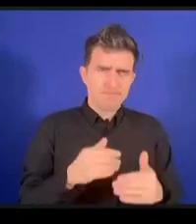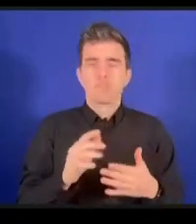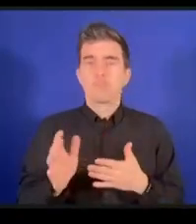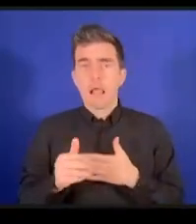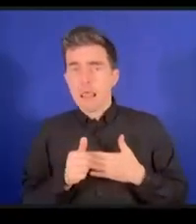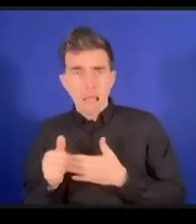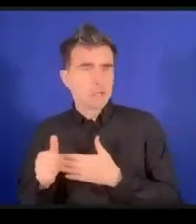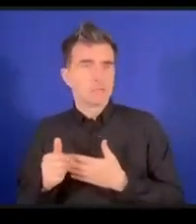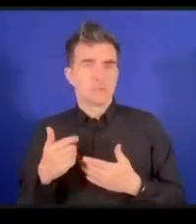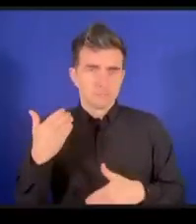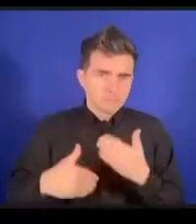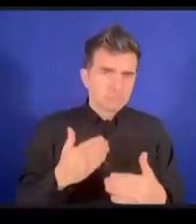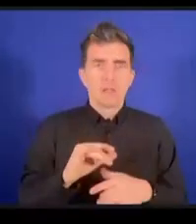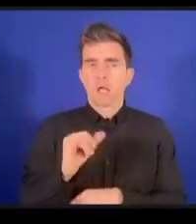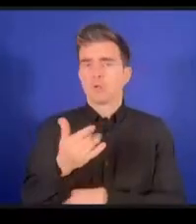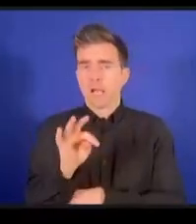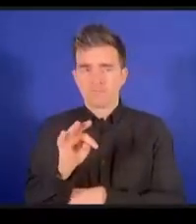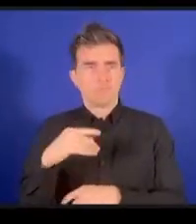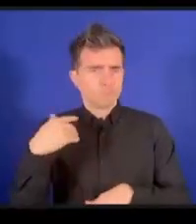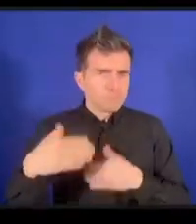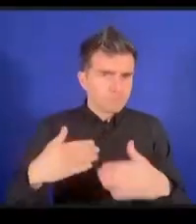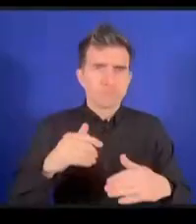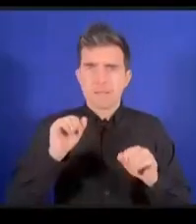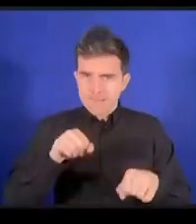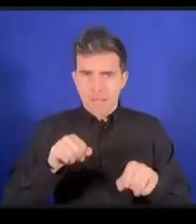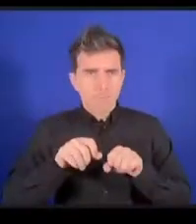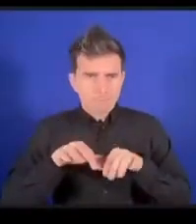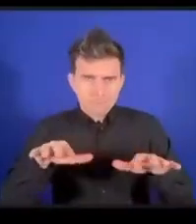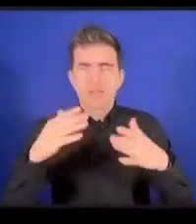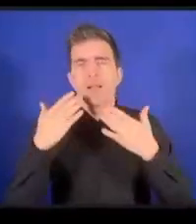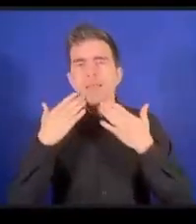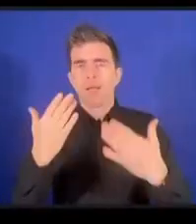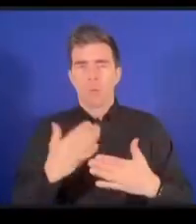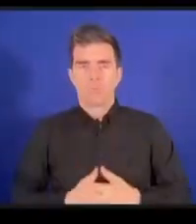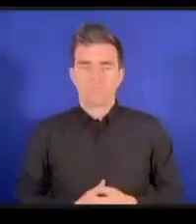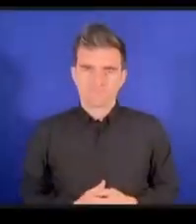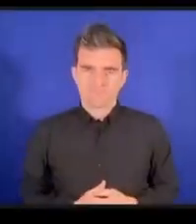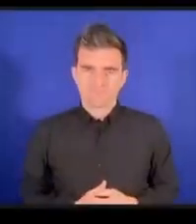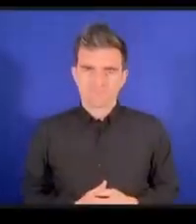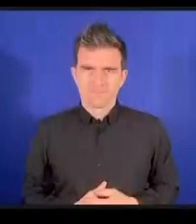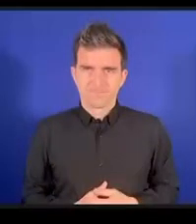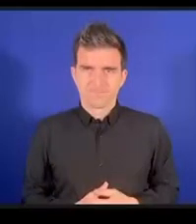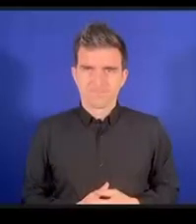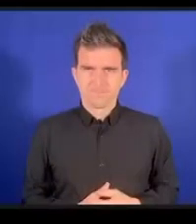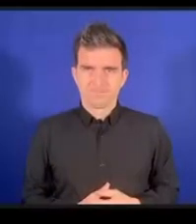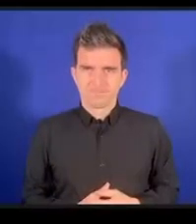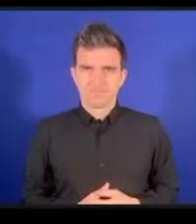できることを可能にしている重要なグループだと思いますラジェンダルありがとうございました